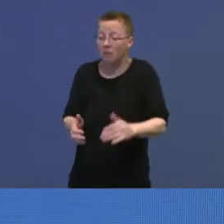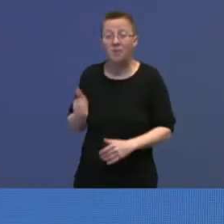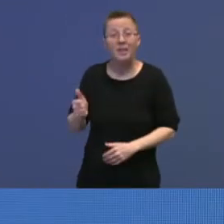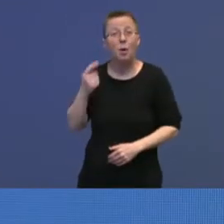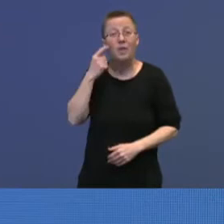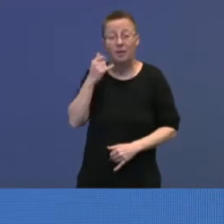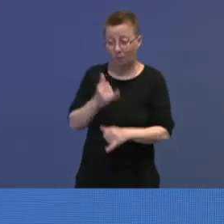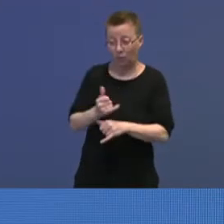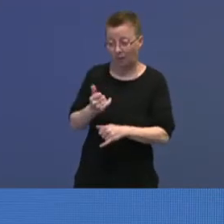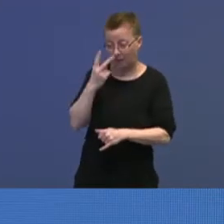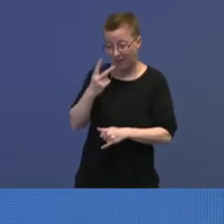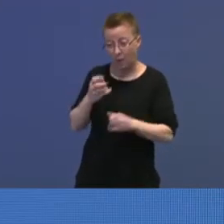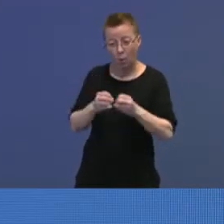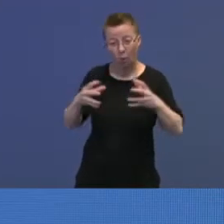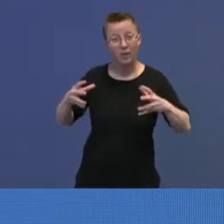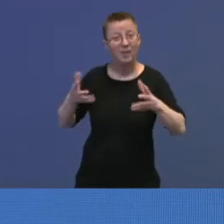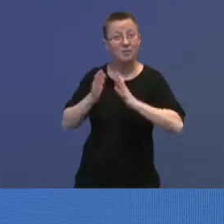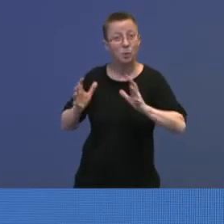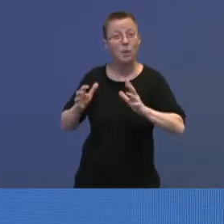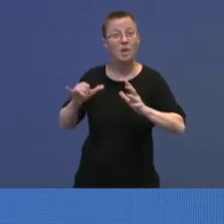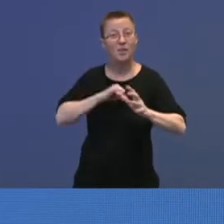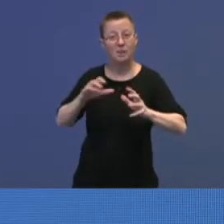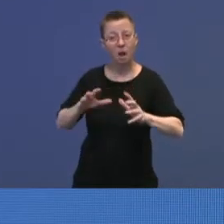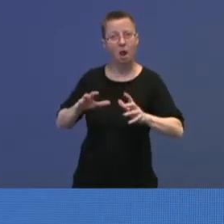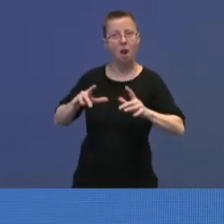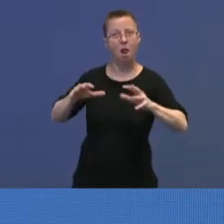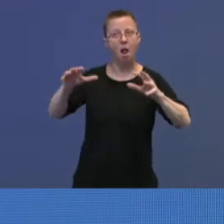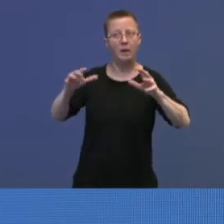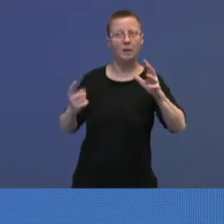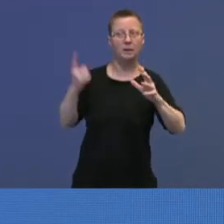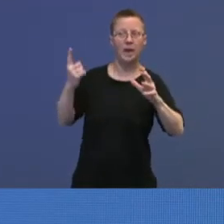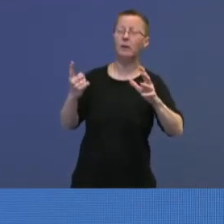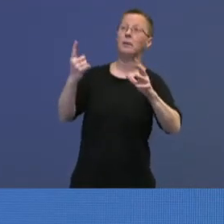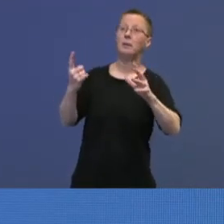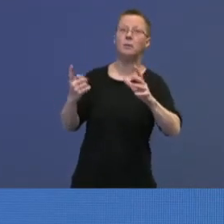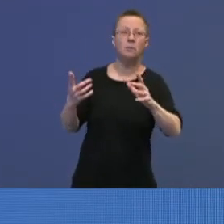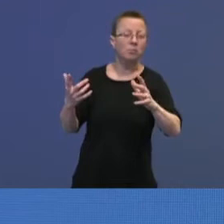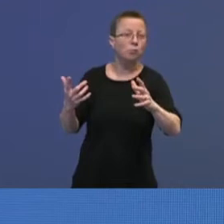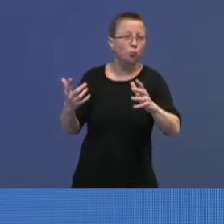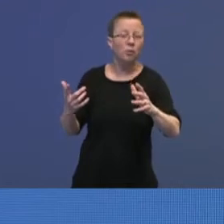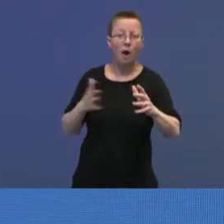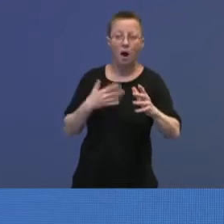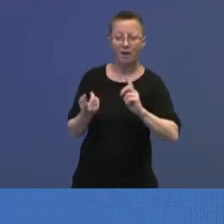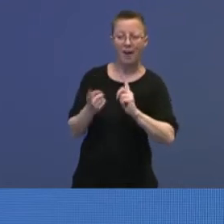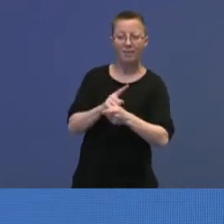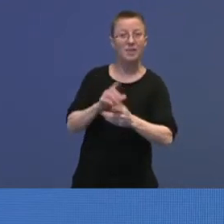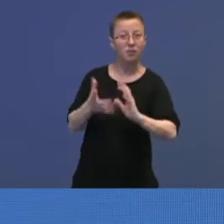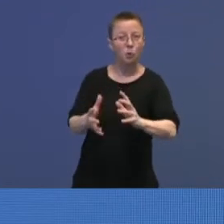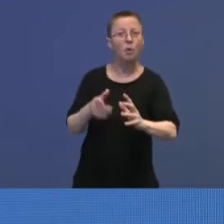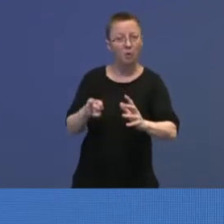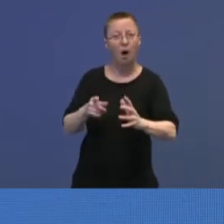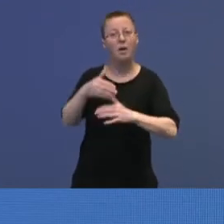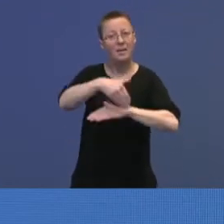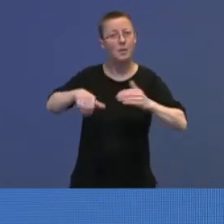hvordan situasjonen utvikler seg fremover, og hvis det eskalerer eller kommer nye forhold til som gjør at vi har en endret situasjon, så vil